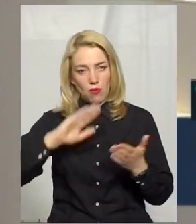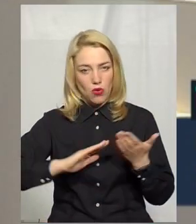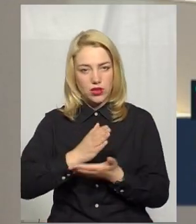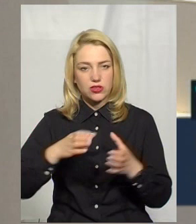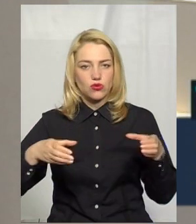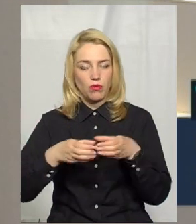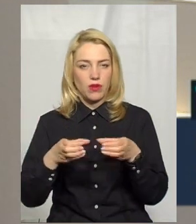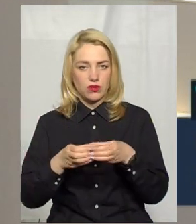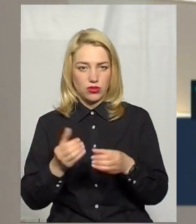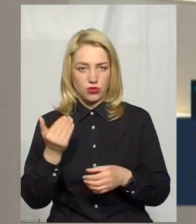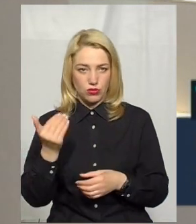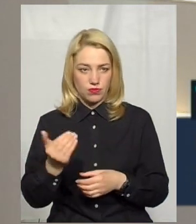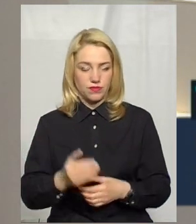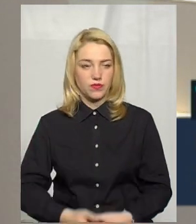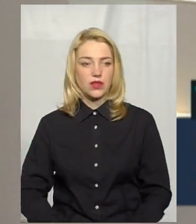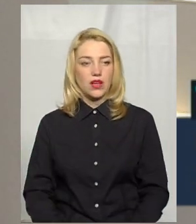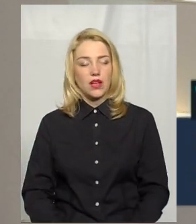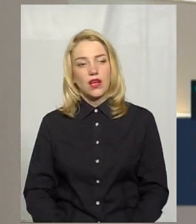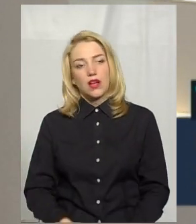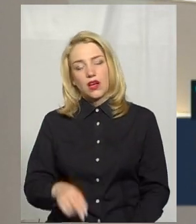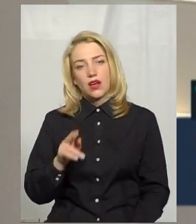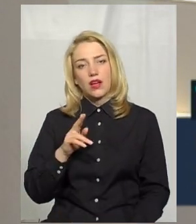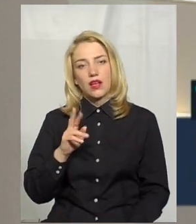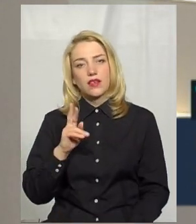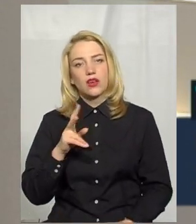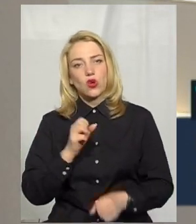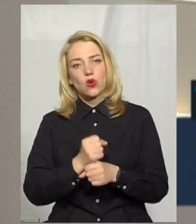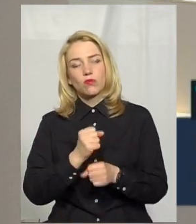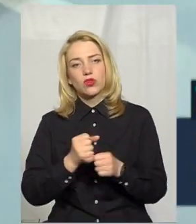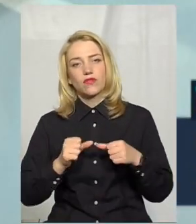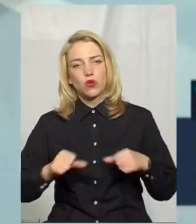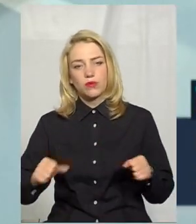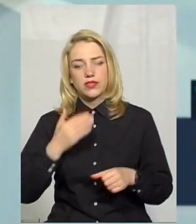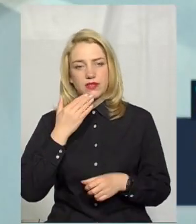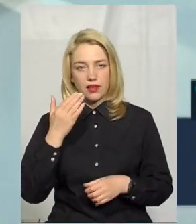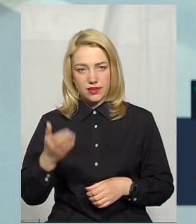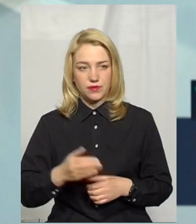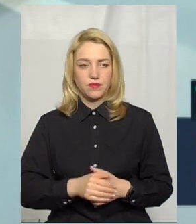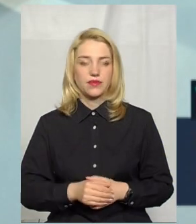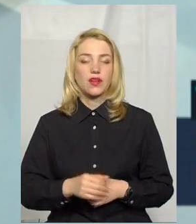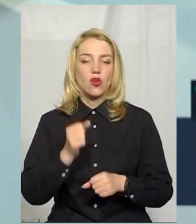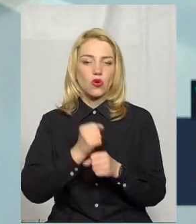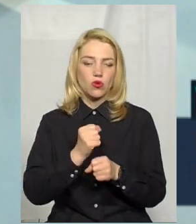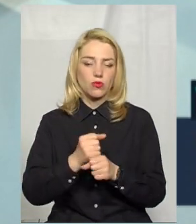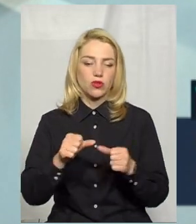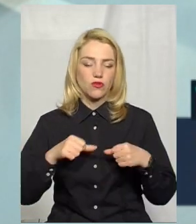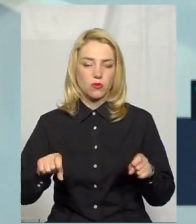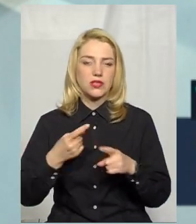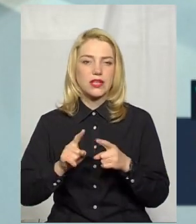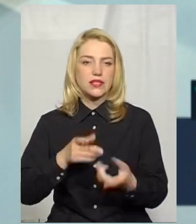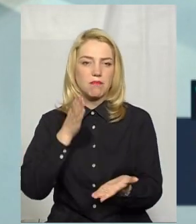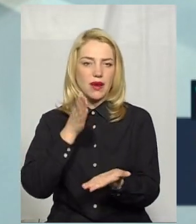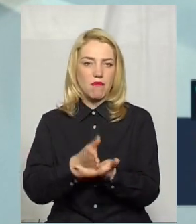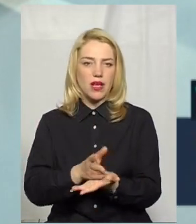А щодо роботи в комісіях? Так, робота в комісіях, до речі, теж є прямим обов'язком